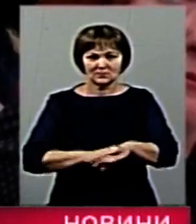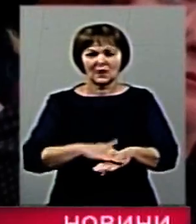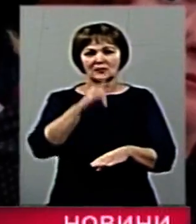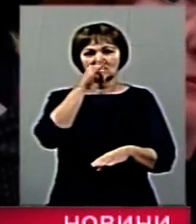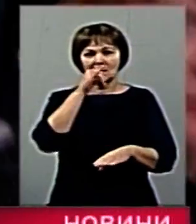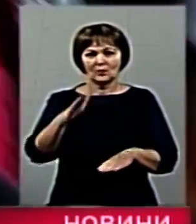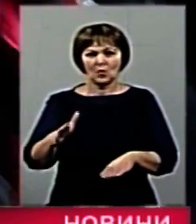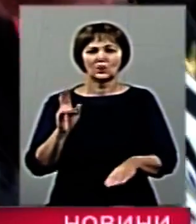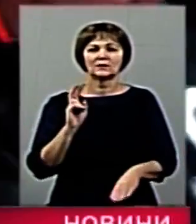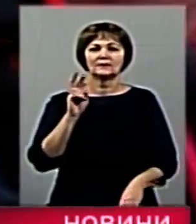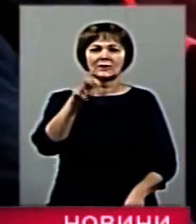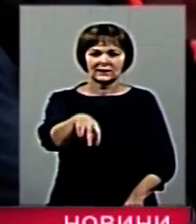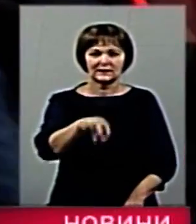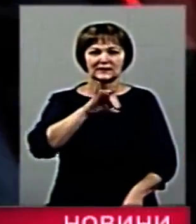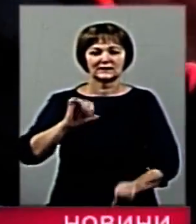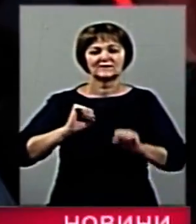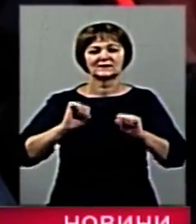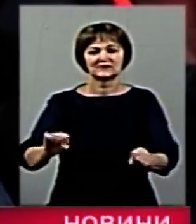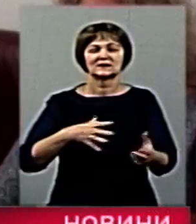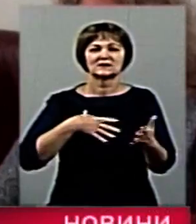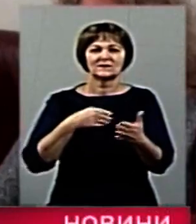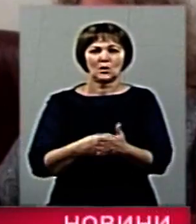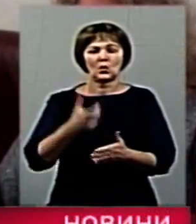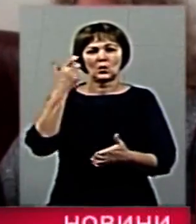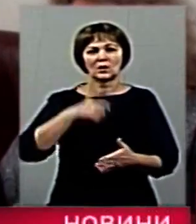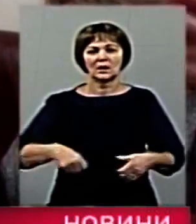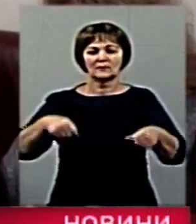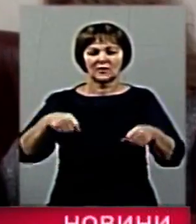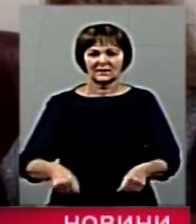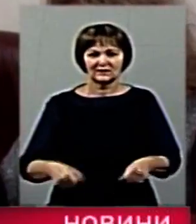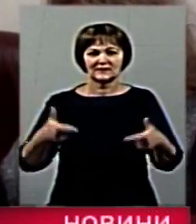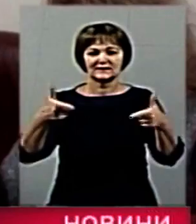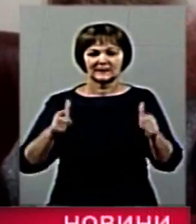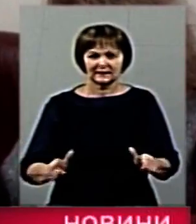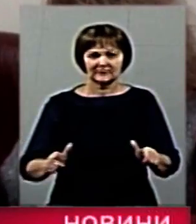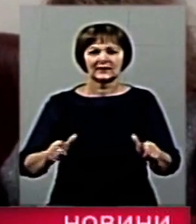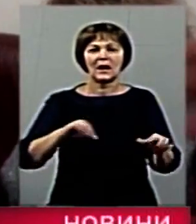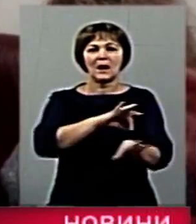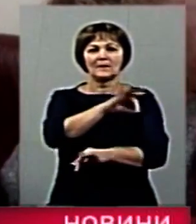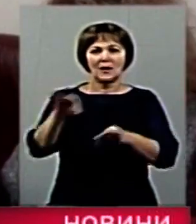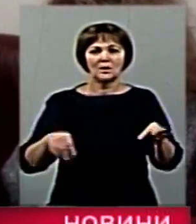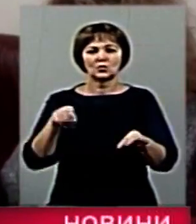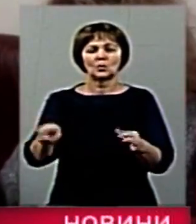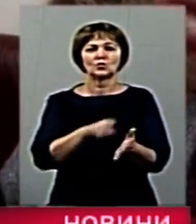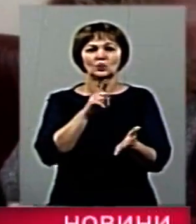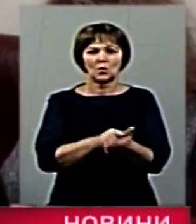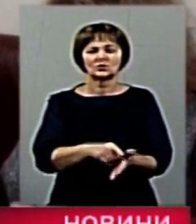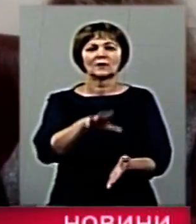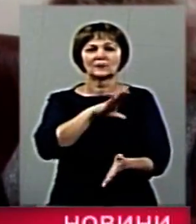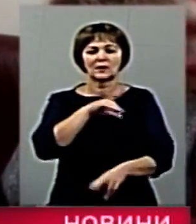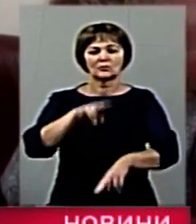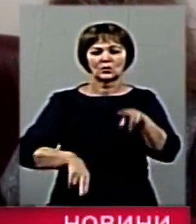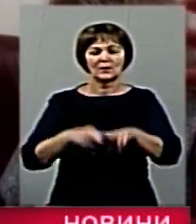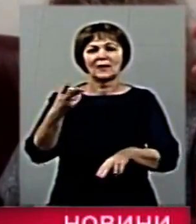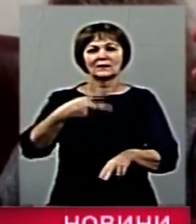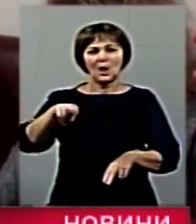можуть прийти і відстояти свої інтереси. Згідно кемплану, на цій території має бути курута для